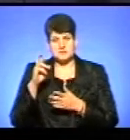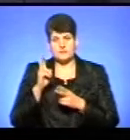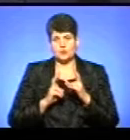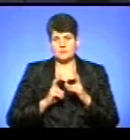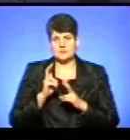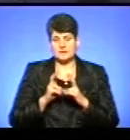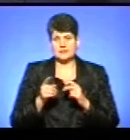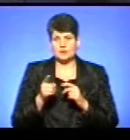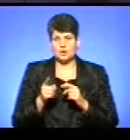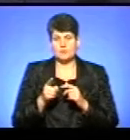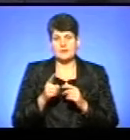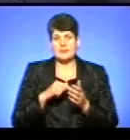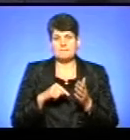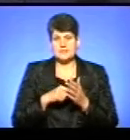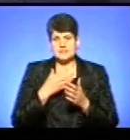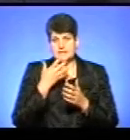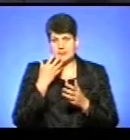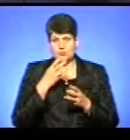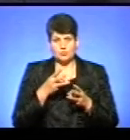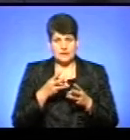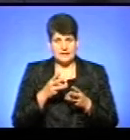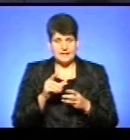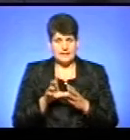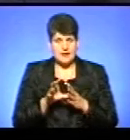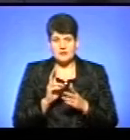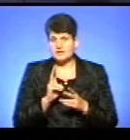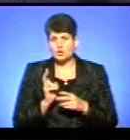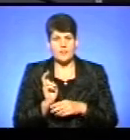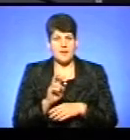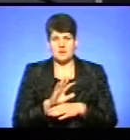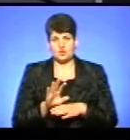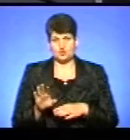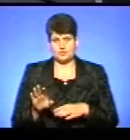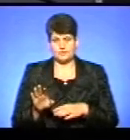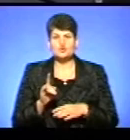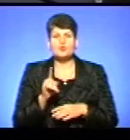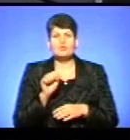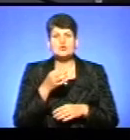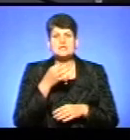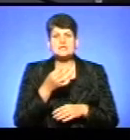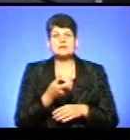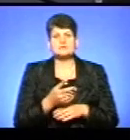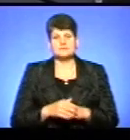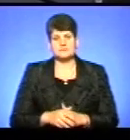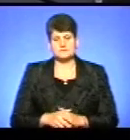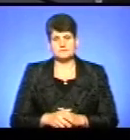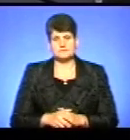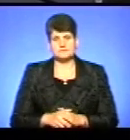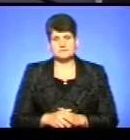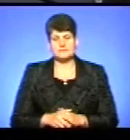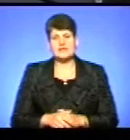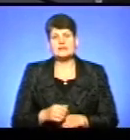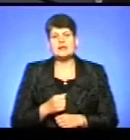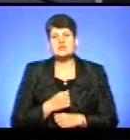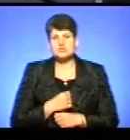підприємства «Тернопіль – місце Аплокомуненерго». Проте до них ніхто не прийшов. Що ви можете сказати з цього приводу? На